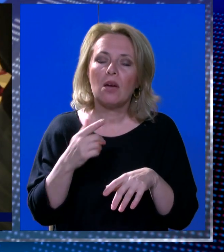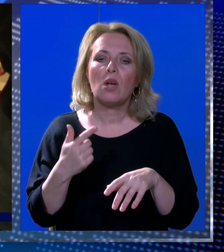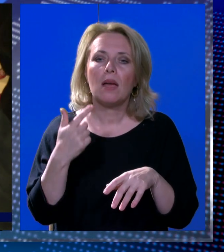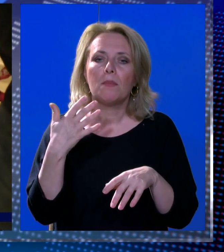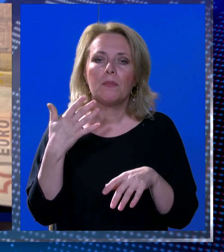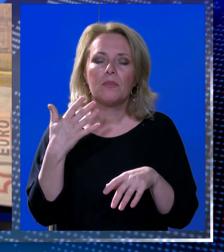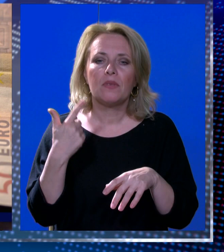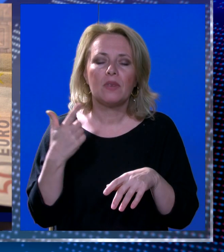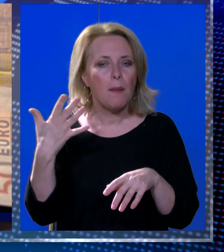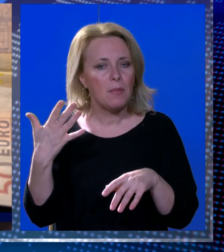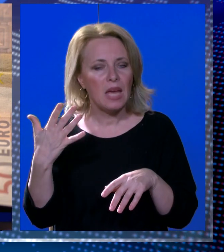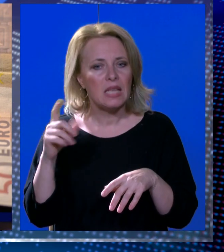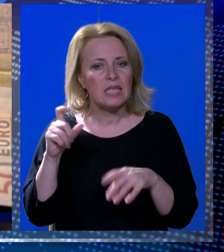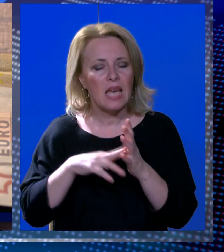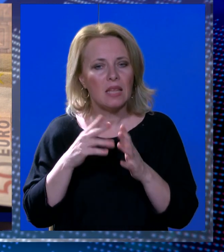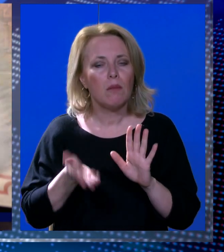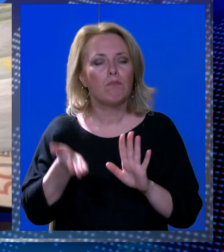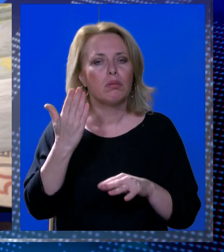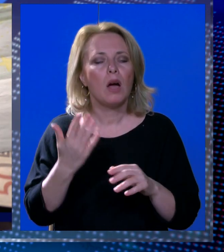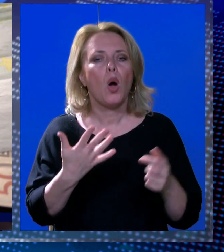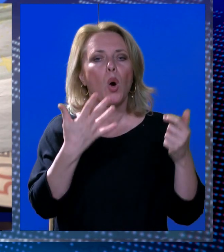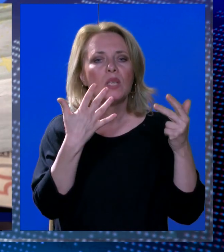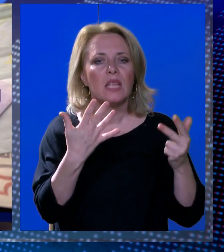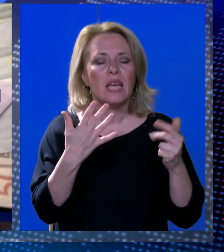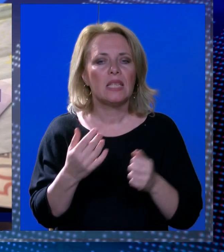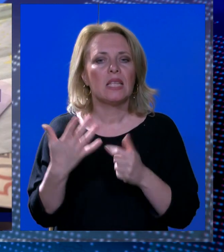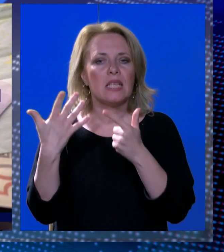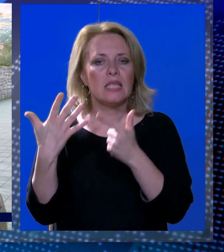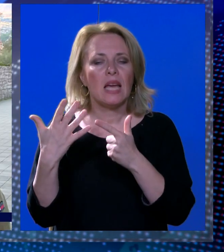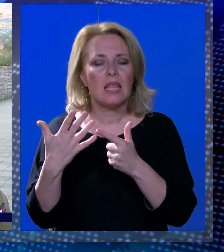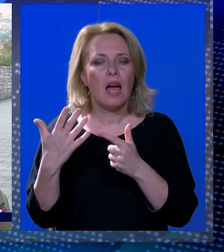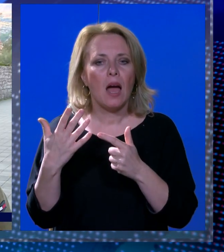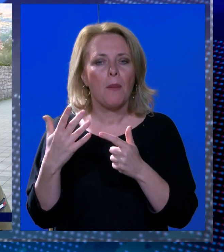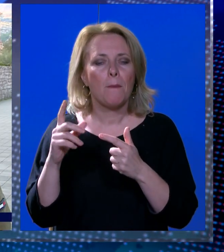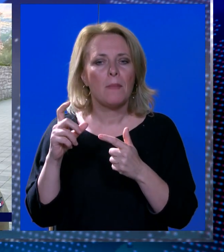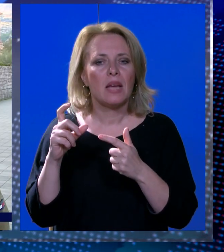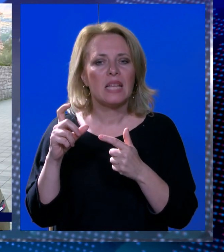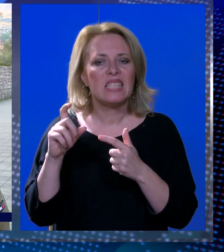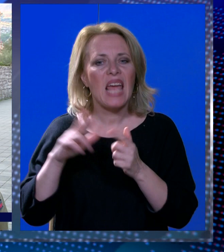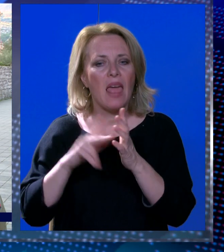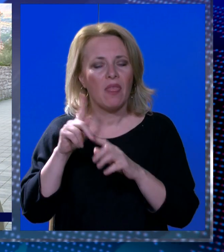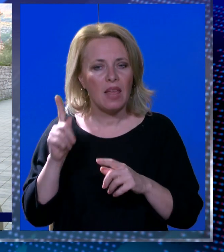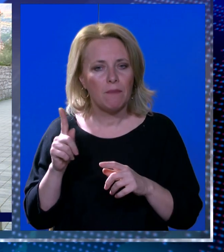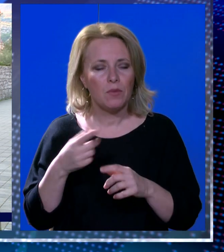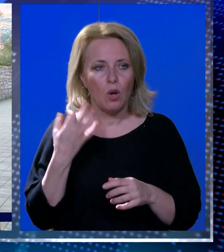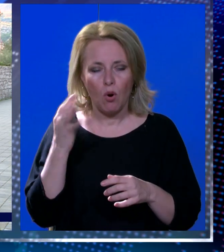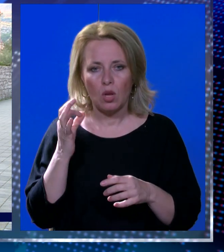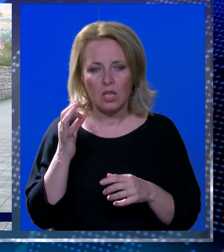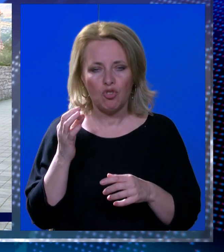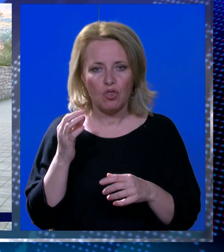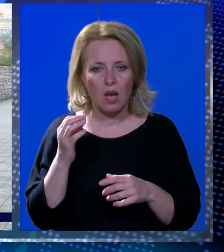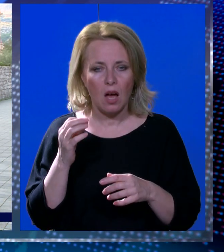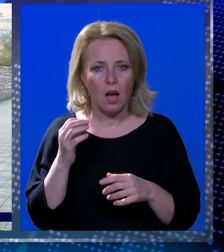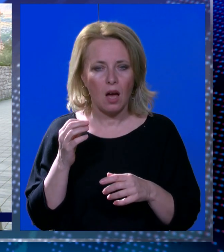centi, što je porast od 87 euro centi. Odličan skok za sve studente na razini